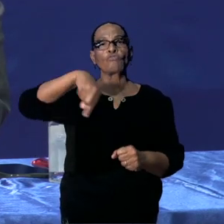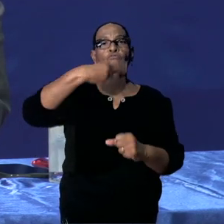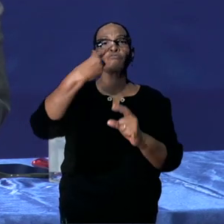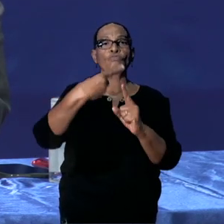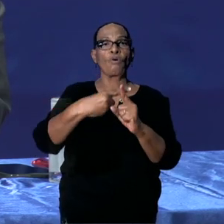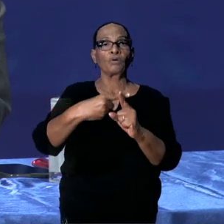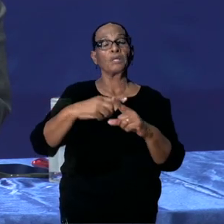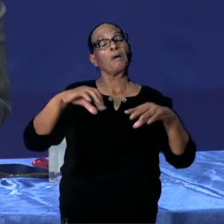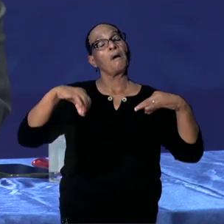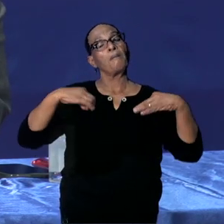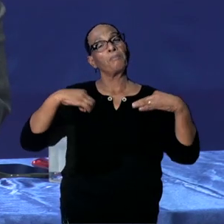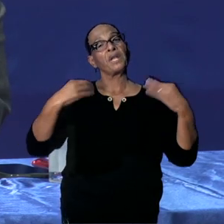sweet nitty morovara.